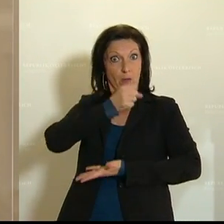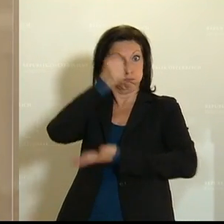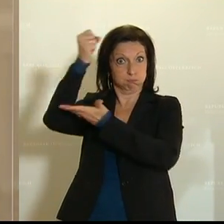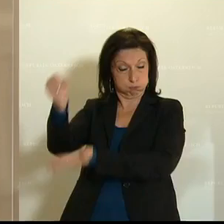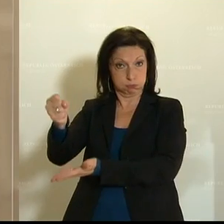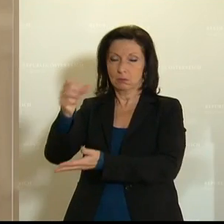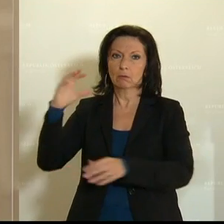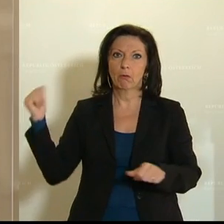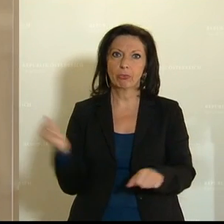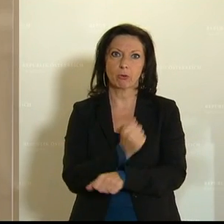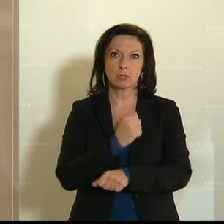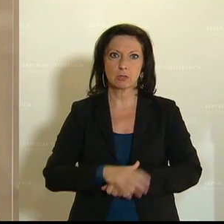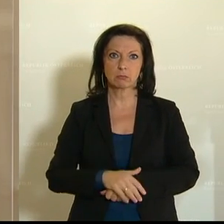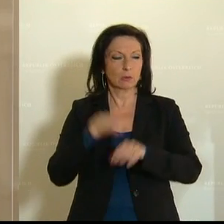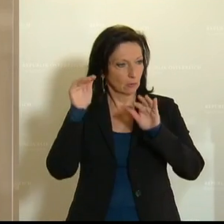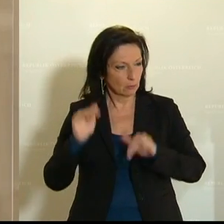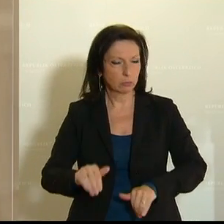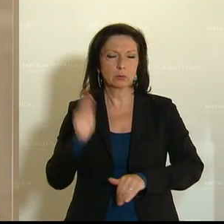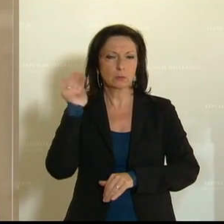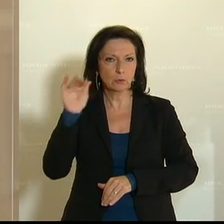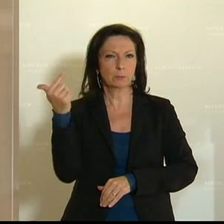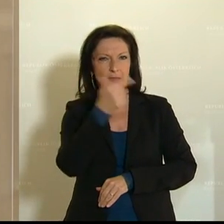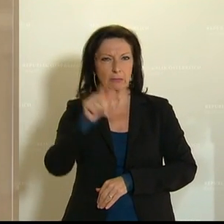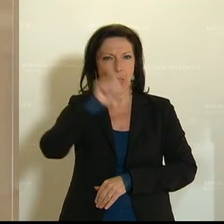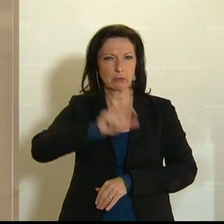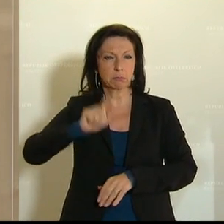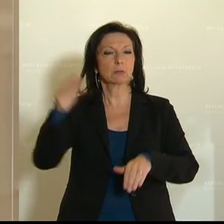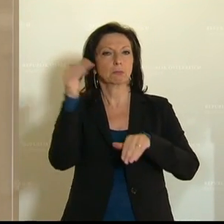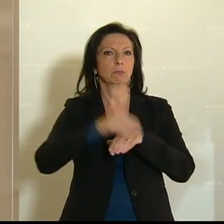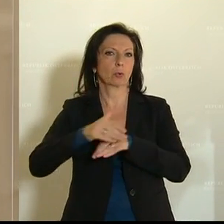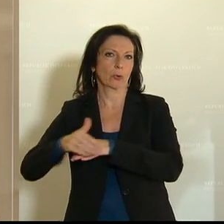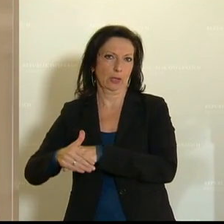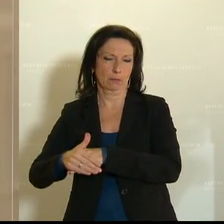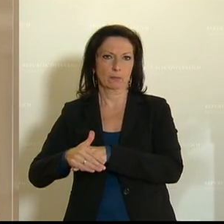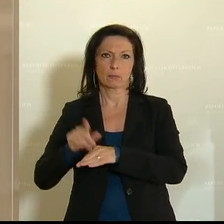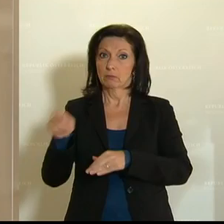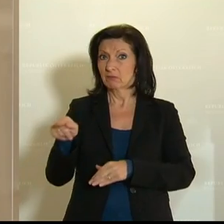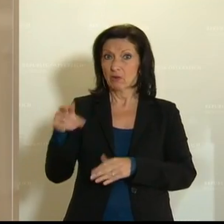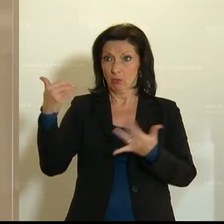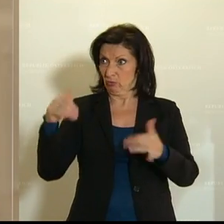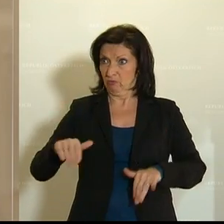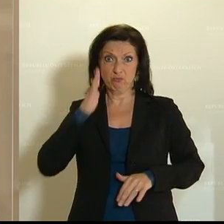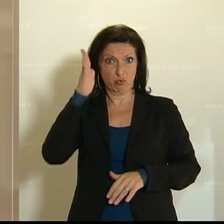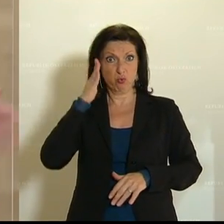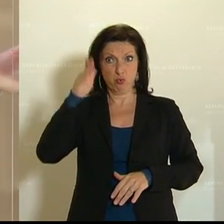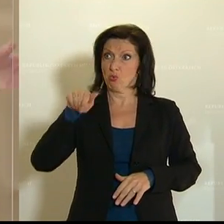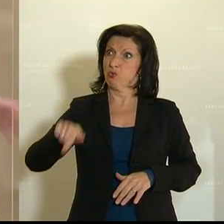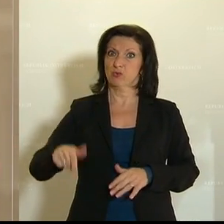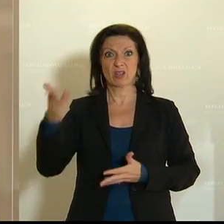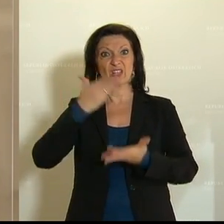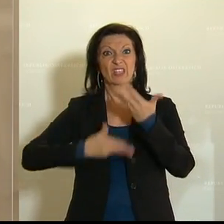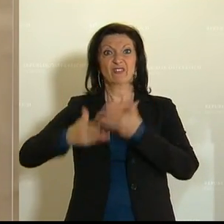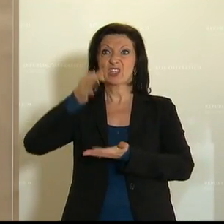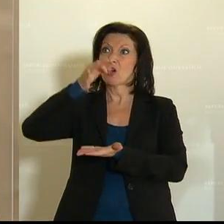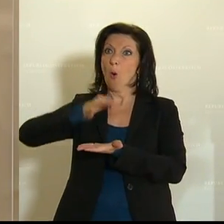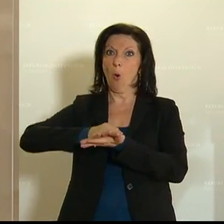trotzdem Kündigungen über 200 ausgesprochen hat und den Standort verlegen wird. Ja, sie verlegen ihn einfach